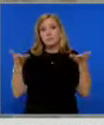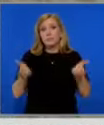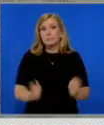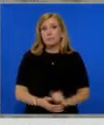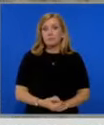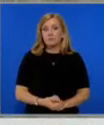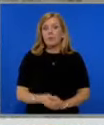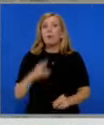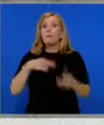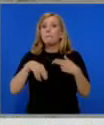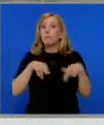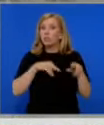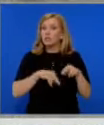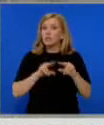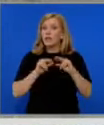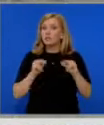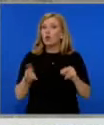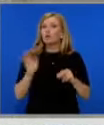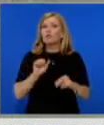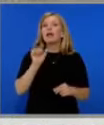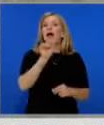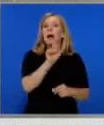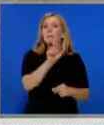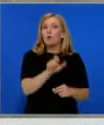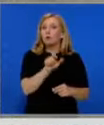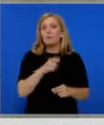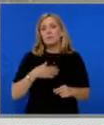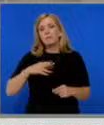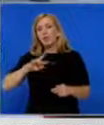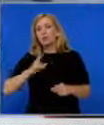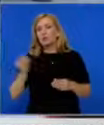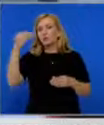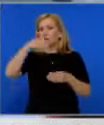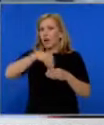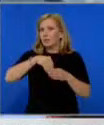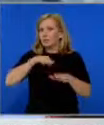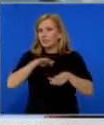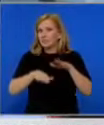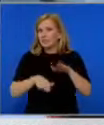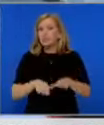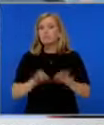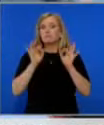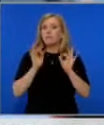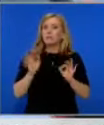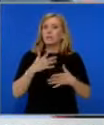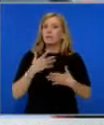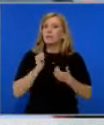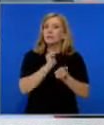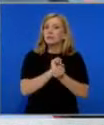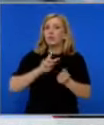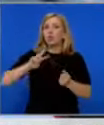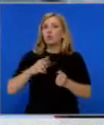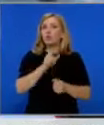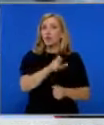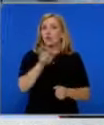Разследващите са убедени, че освен Апостолов, в схемата има и други участници. Със сигурност ще има задържане и други лица,